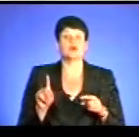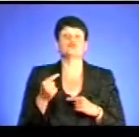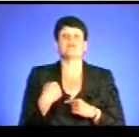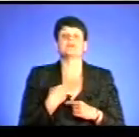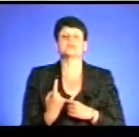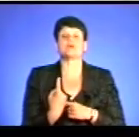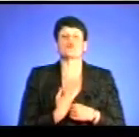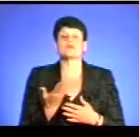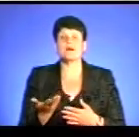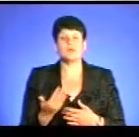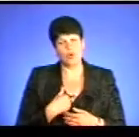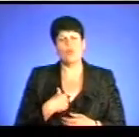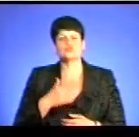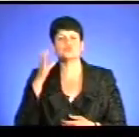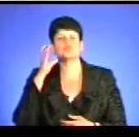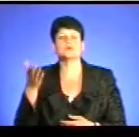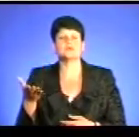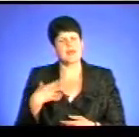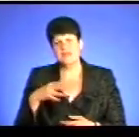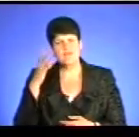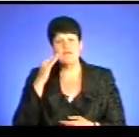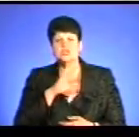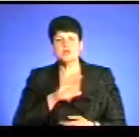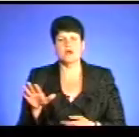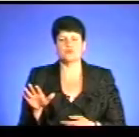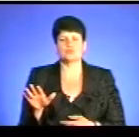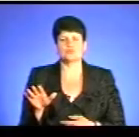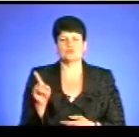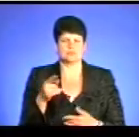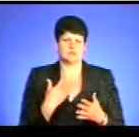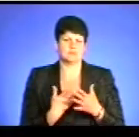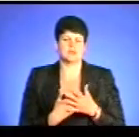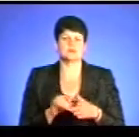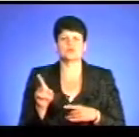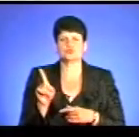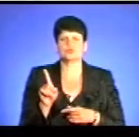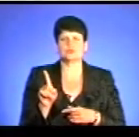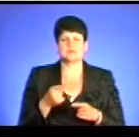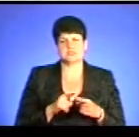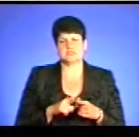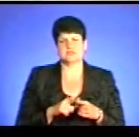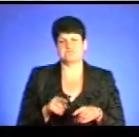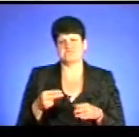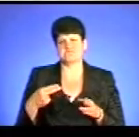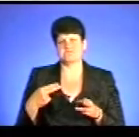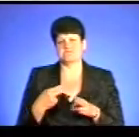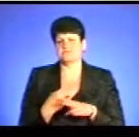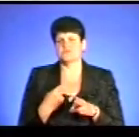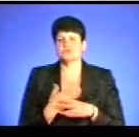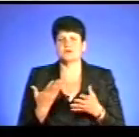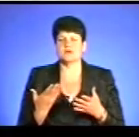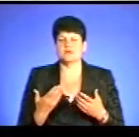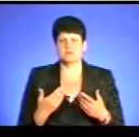мені забороняєте, я хочу послухати. Ну, тобто, я не вважаю, що це, припустимо, так, що це шкодить, так,